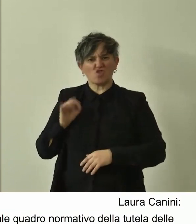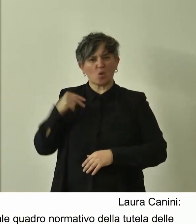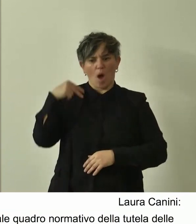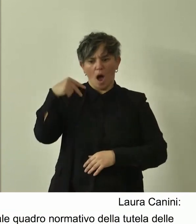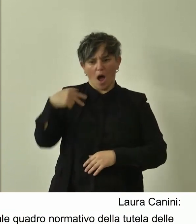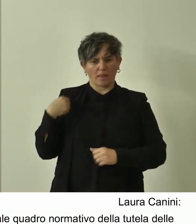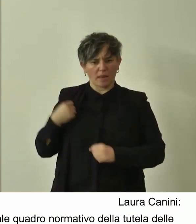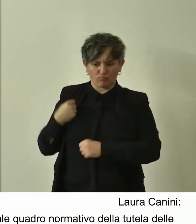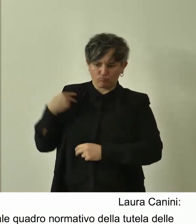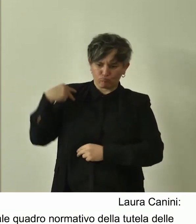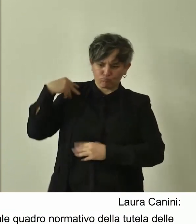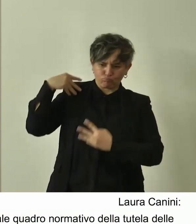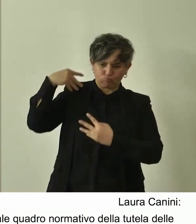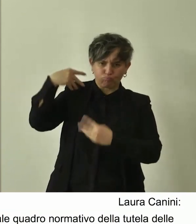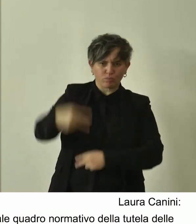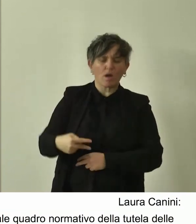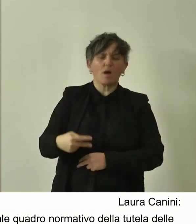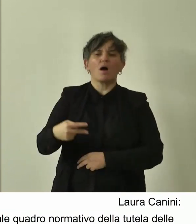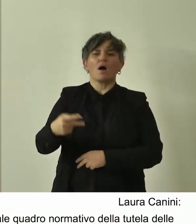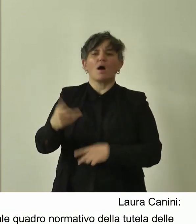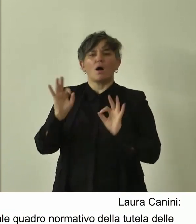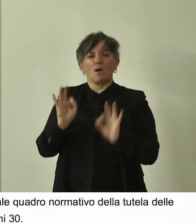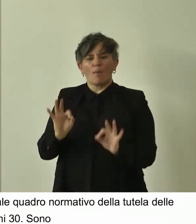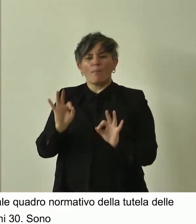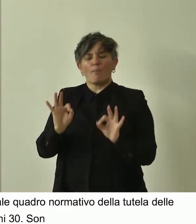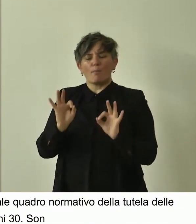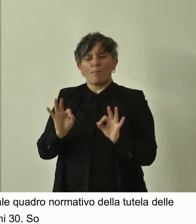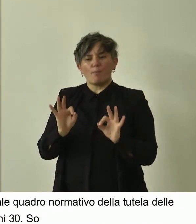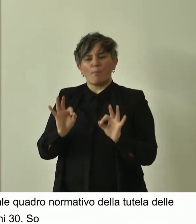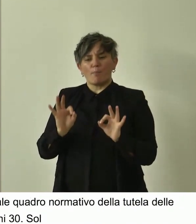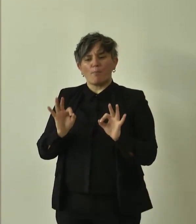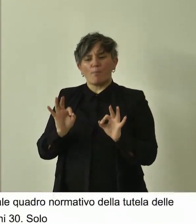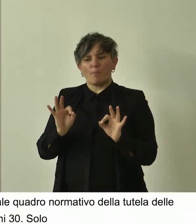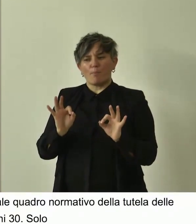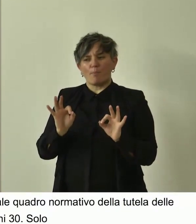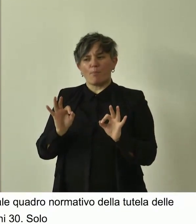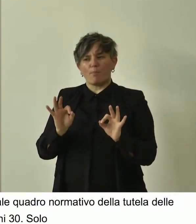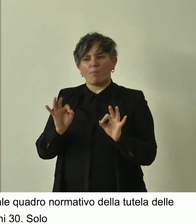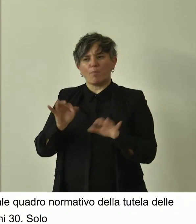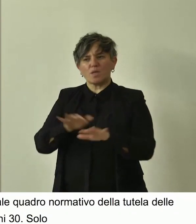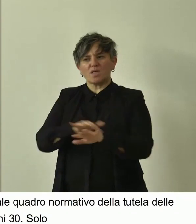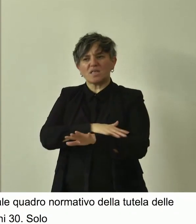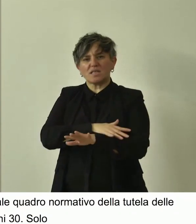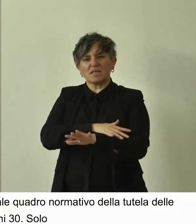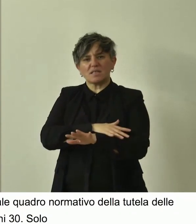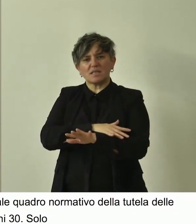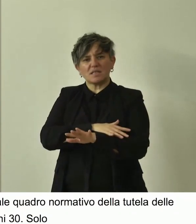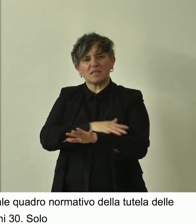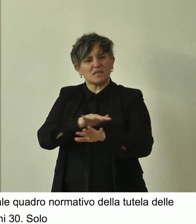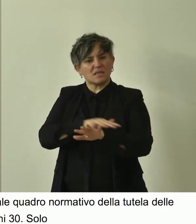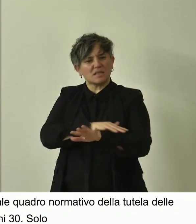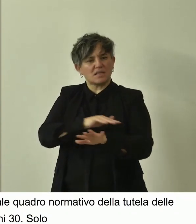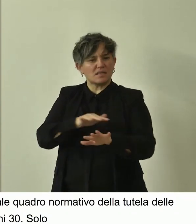sono stati fatti sotto l'impulso di un'ampia sensibilizzazione da parte delle